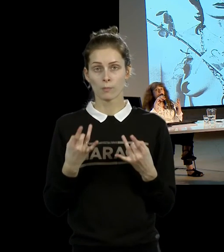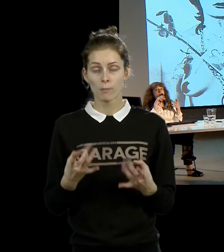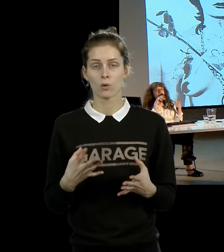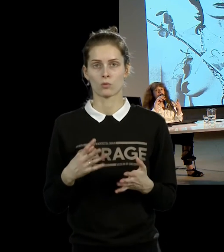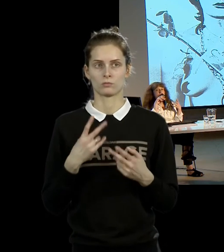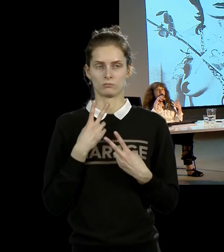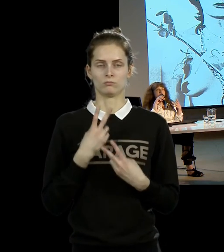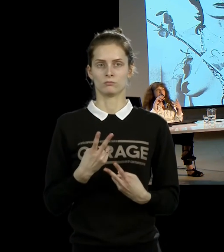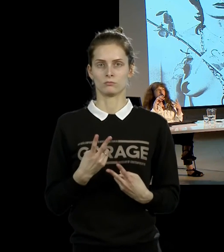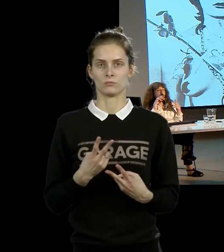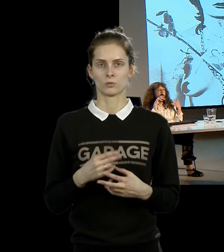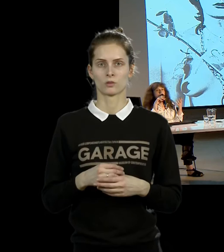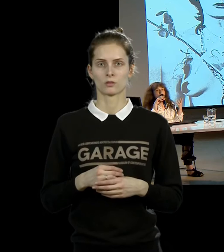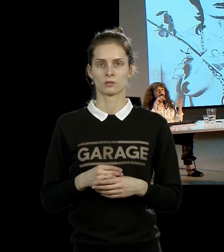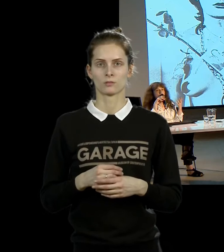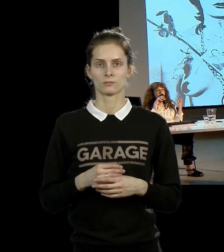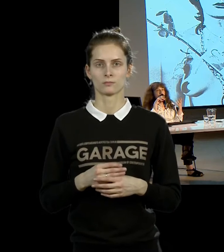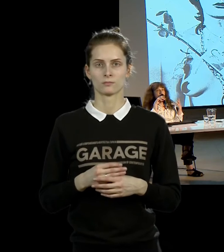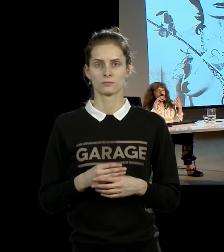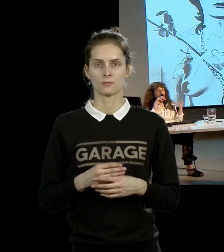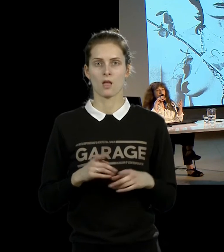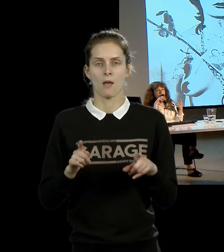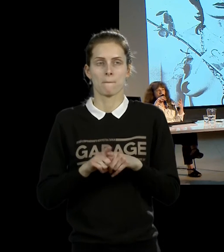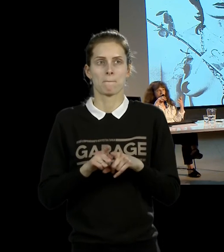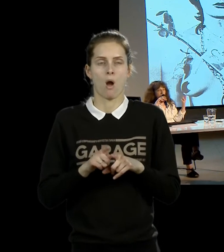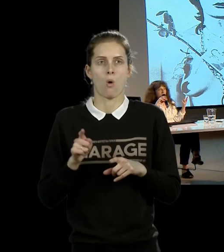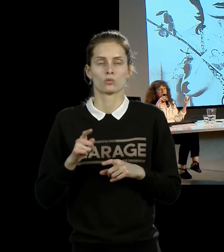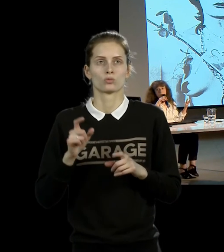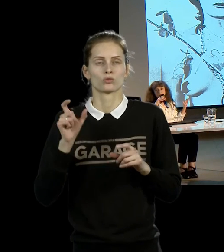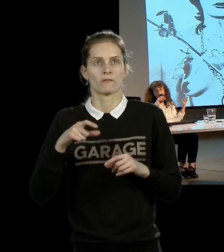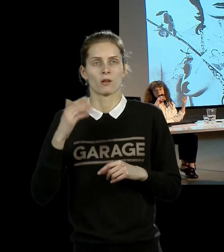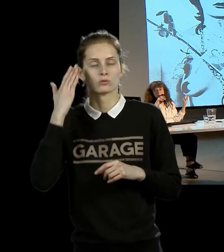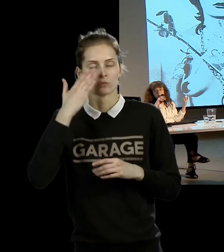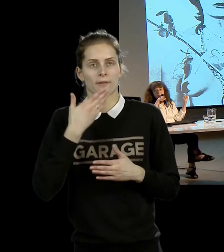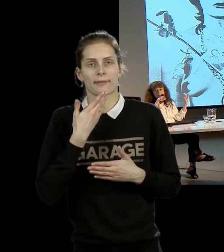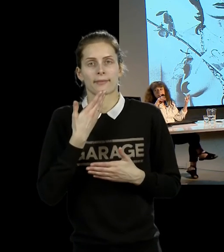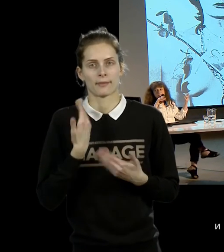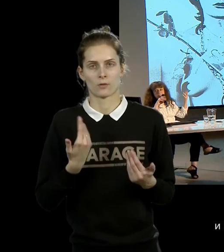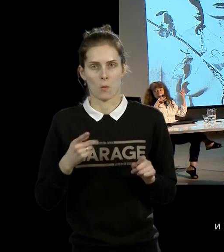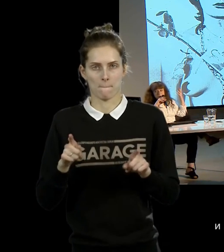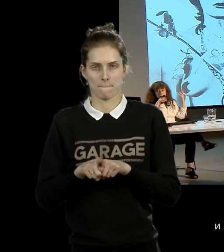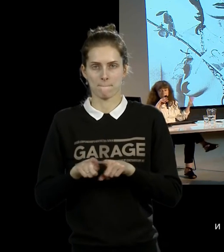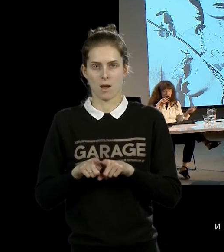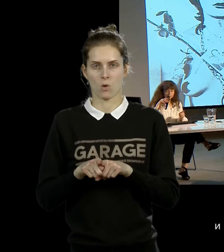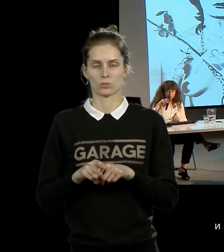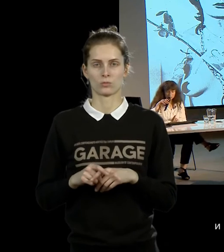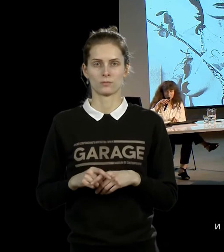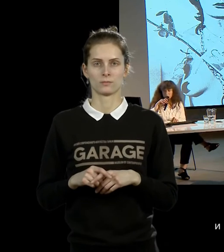человека с включенным сознанием, почти неодушевленного предмета. И